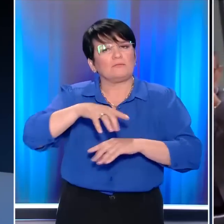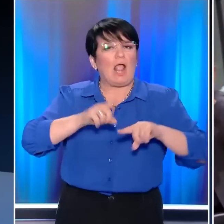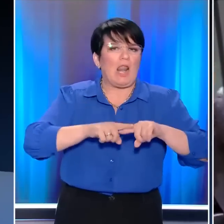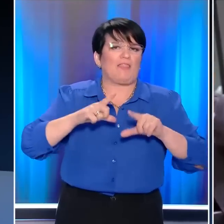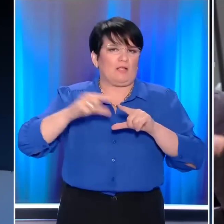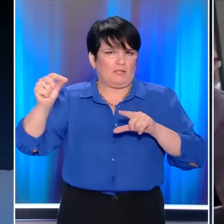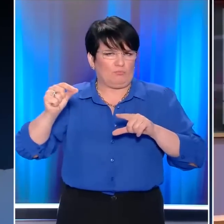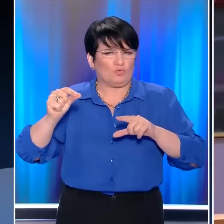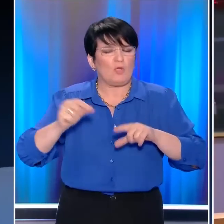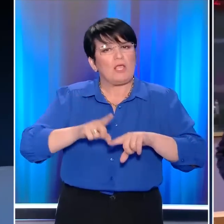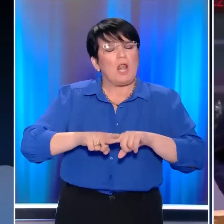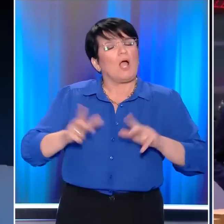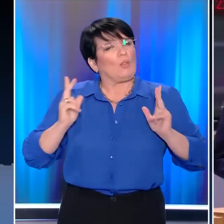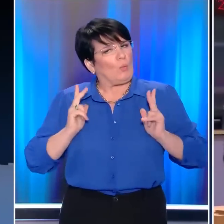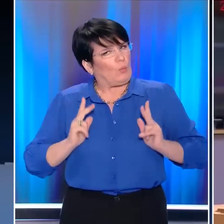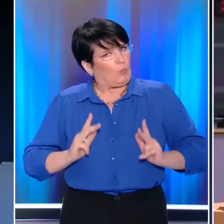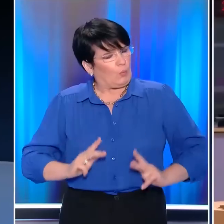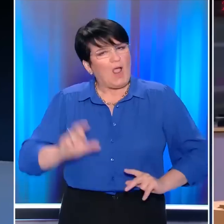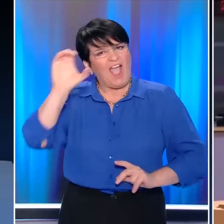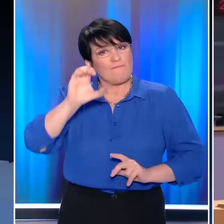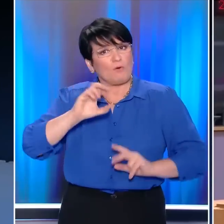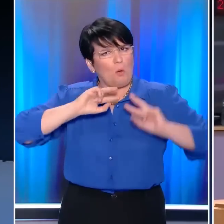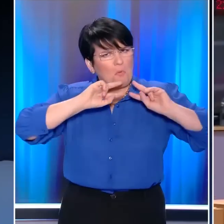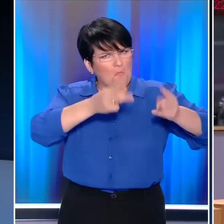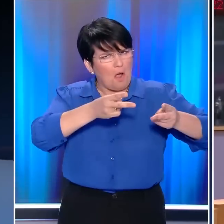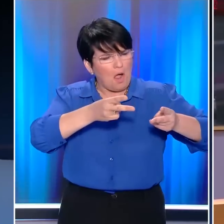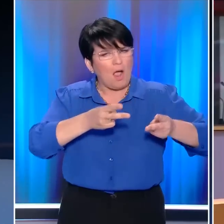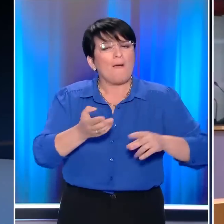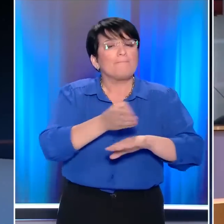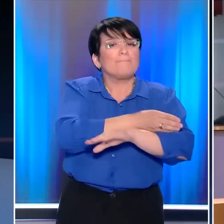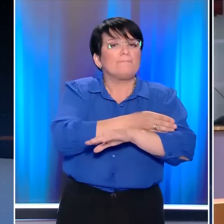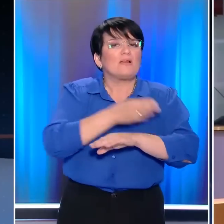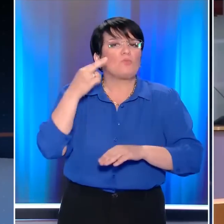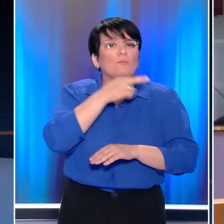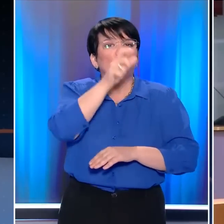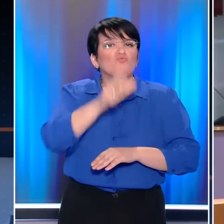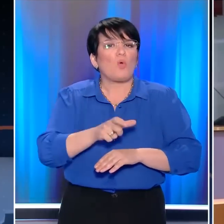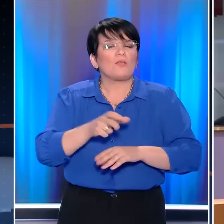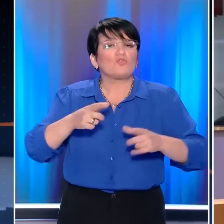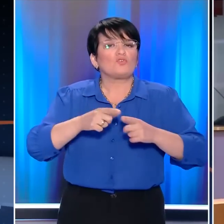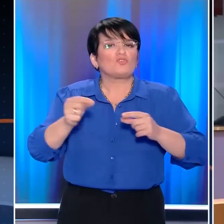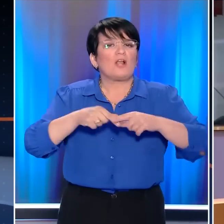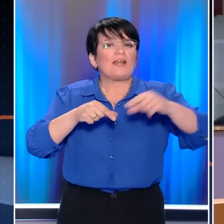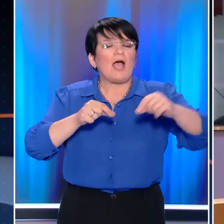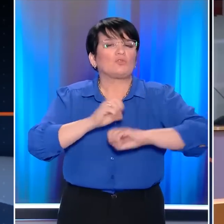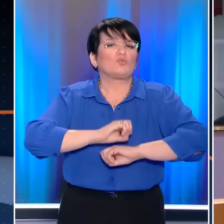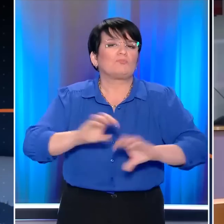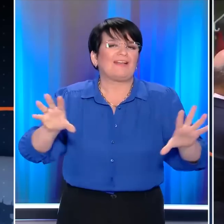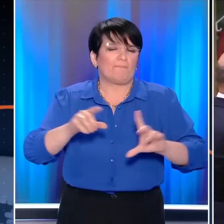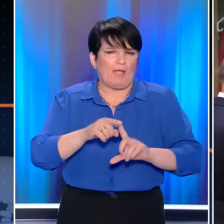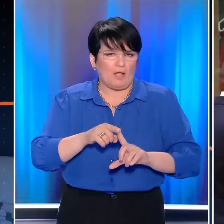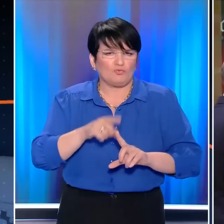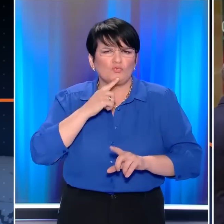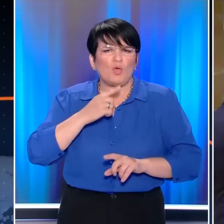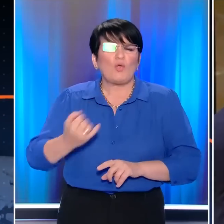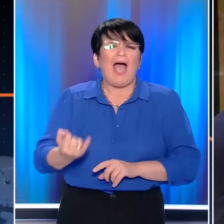ικανοποίησε την Αθήνα, καθώς το ευρωπαϊκό μήνυμα ήρθε μετά την ενημέρωση που έκανε ο Πρωθυπουργός στη Σύνοδο. Άλλωστε οι νέες απειλές εναντίον της Ελλάδας